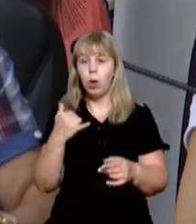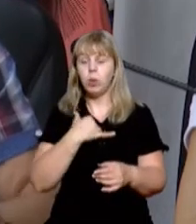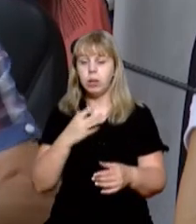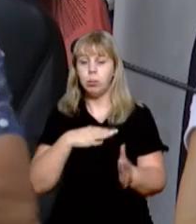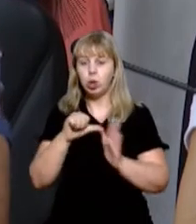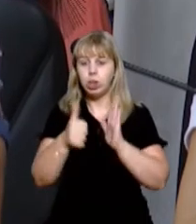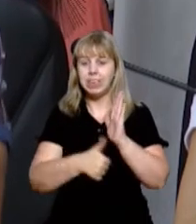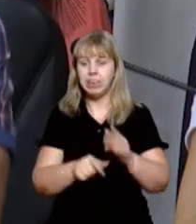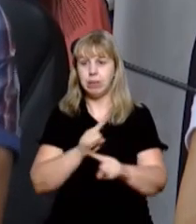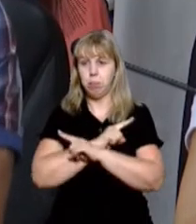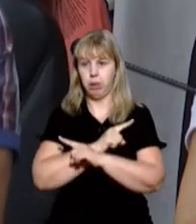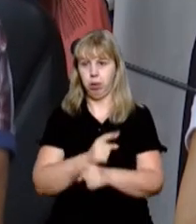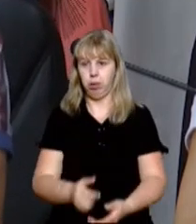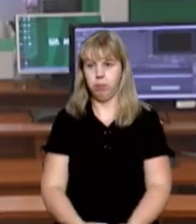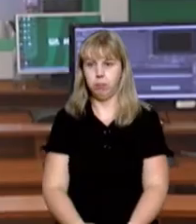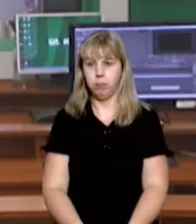було 16 смертей.